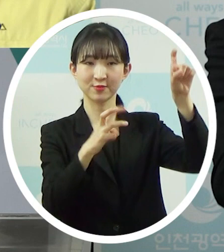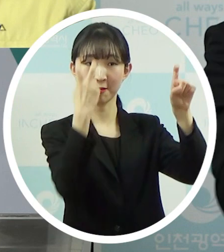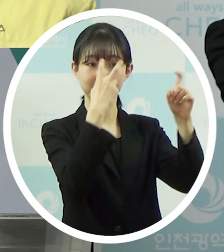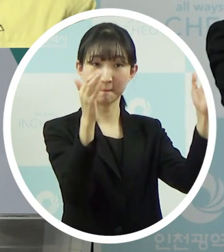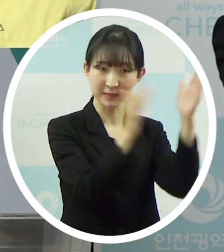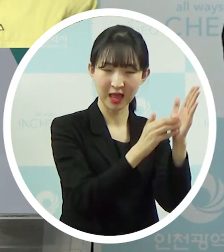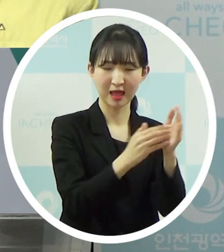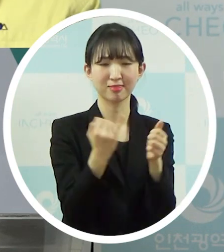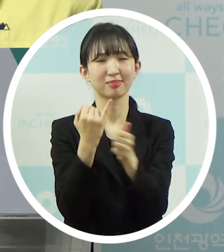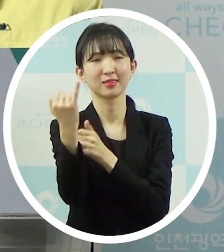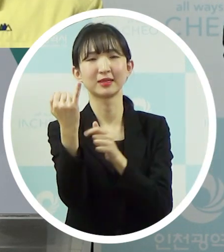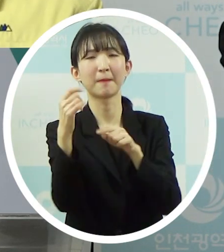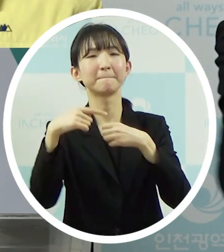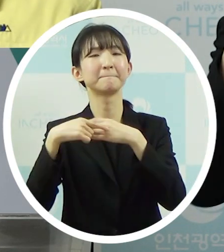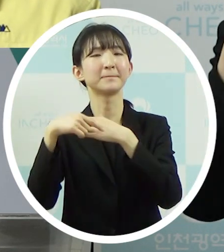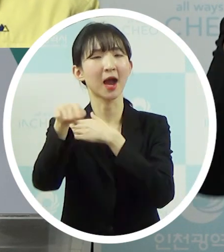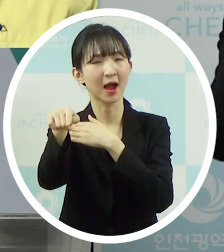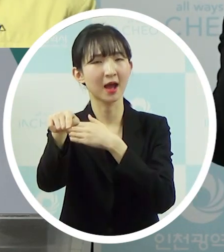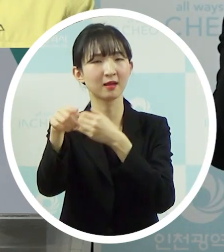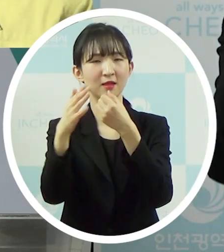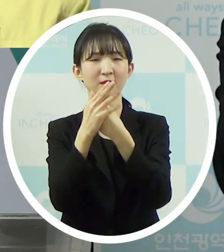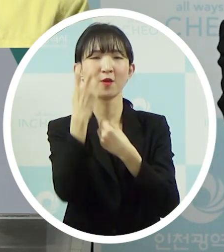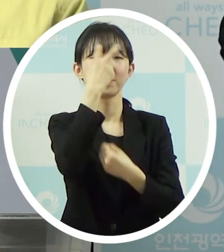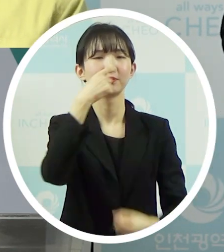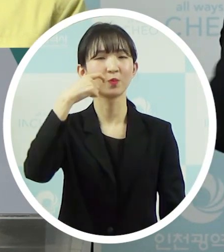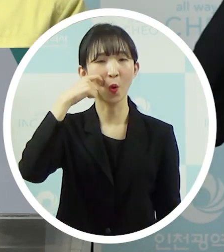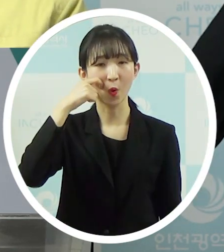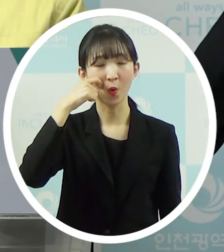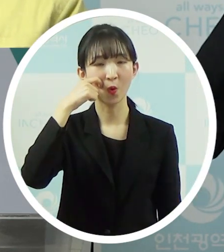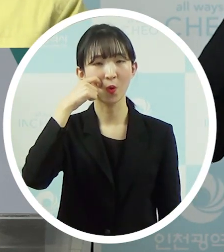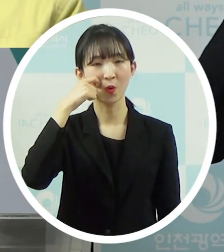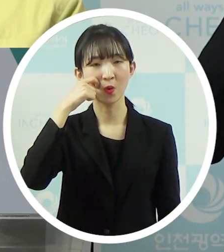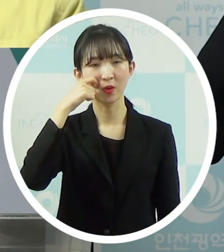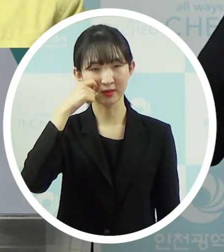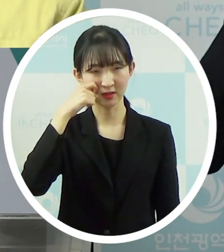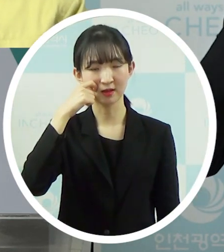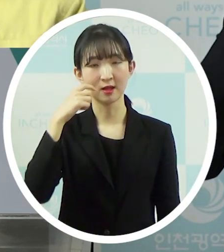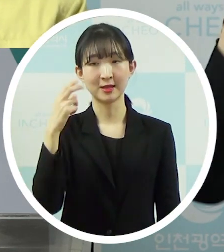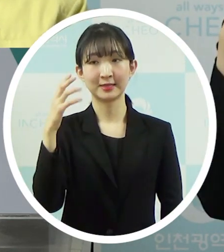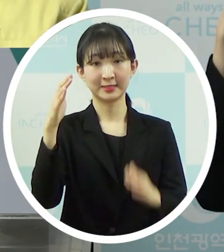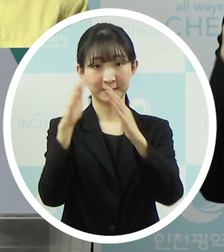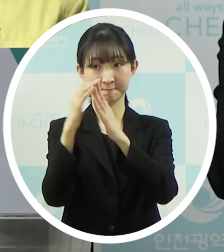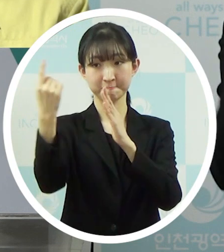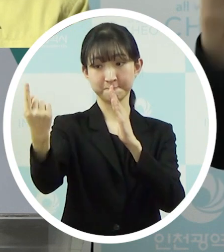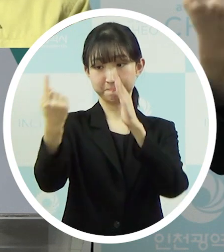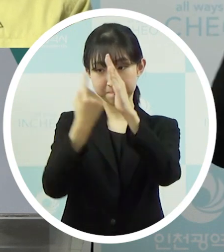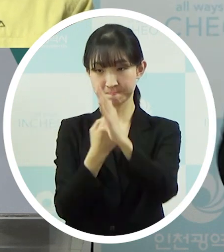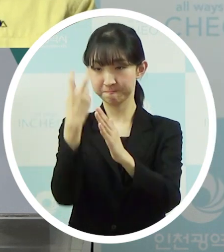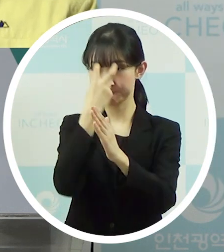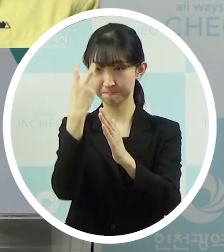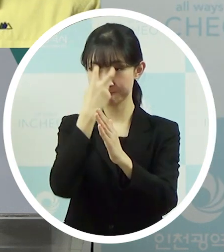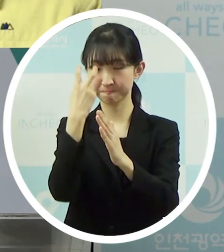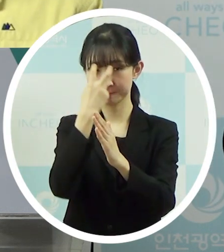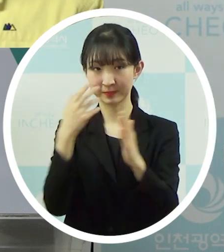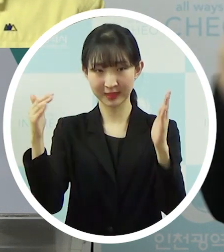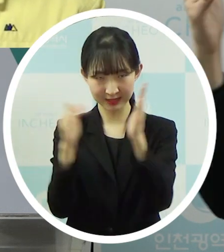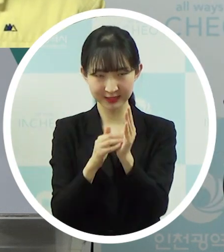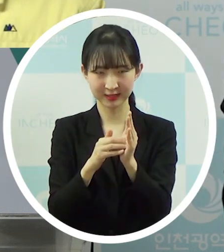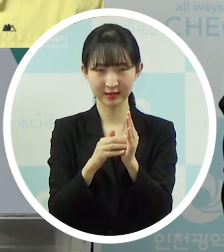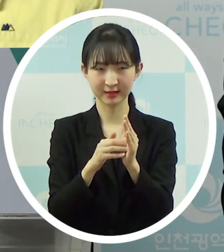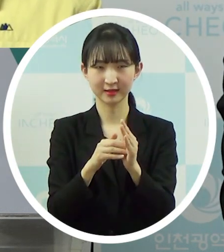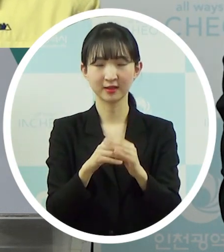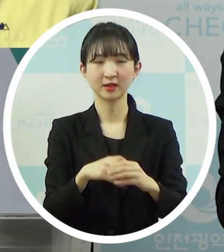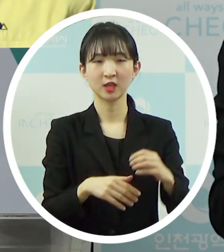부인께서는 외출 중이라 그 당시 검체 채취를 못해가지고 그 다음에 외출 돌아온 다음에 채취를 해가지고 06시